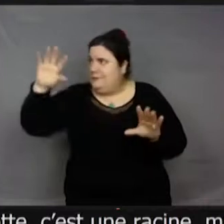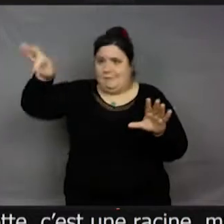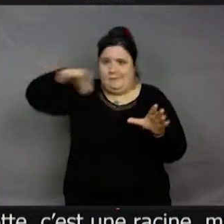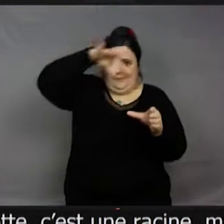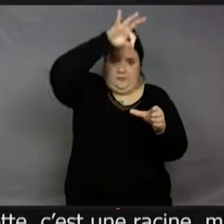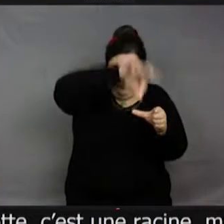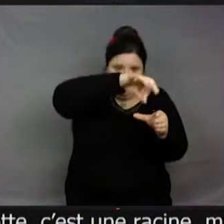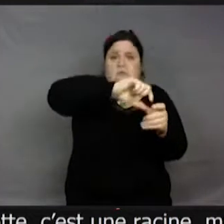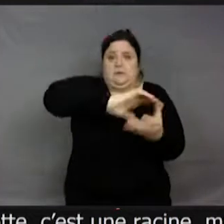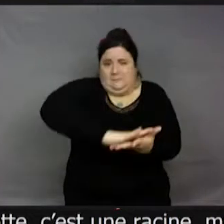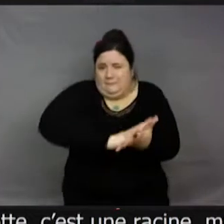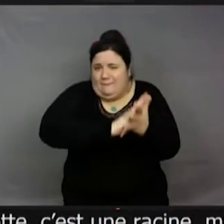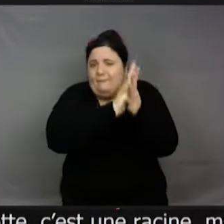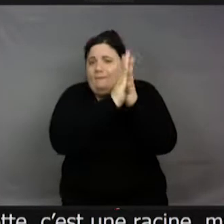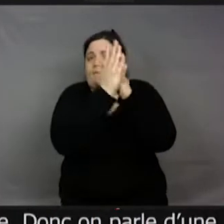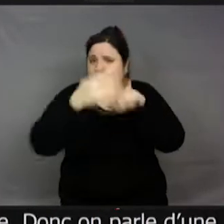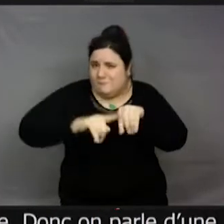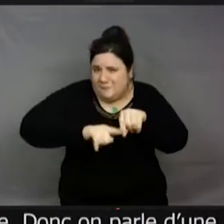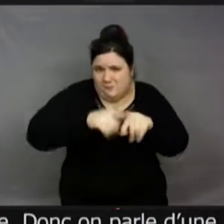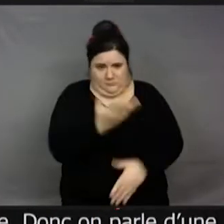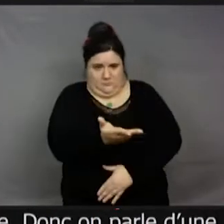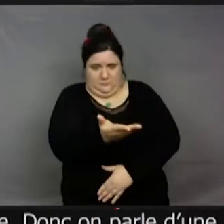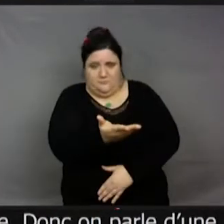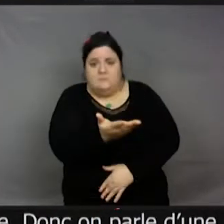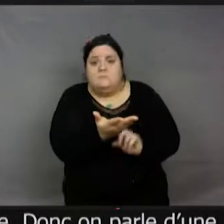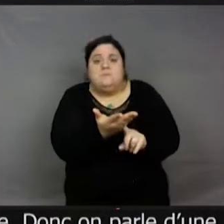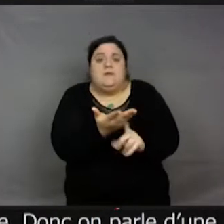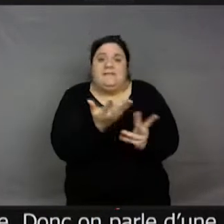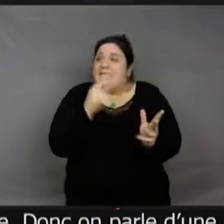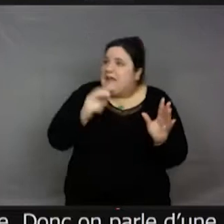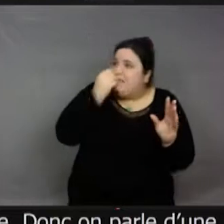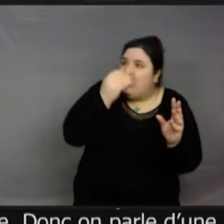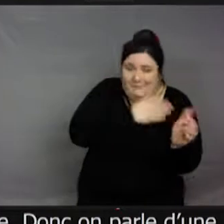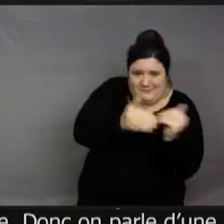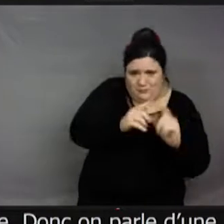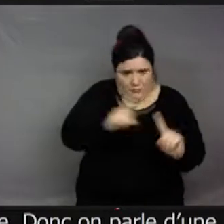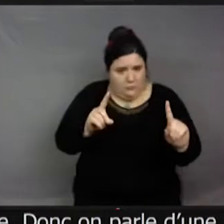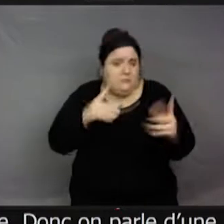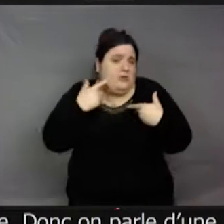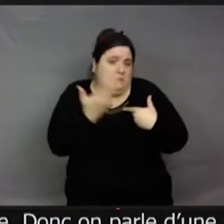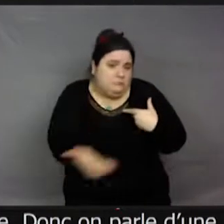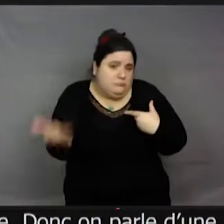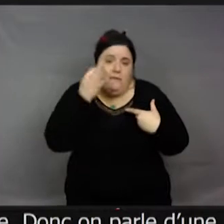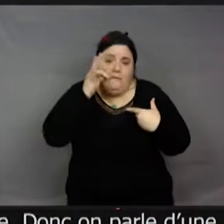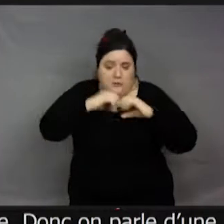de légumes. En fait, les légumes, c'est ce qui pousse au jardin et au jardin, il y a des légumes fruits, il y des légumes racines, des légumes feuilles, etc.